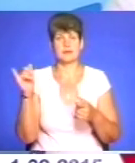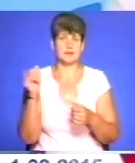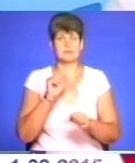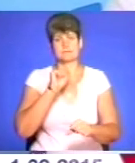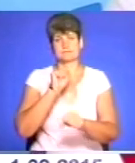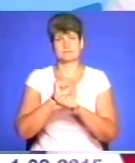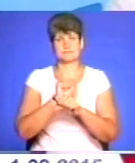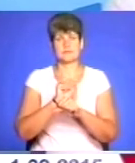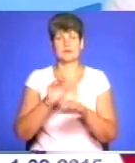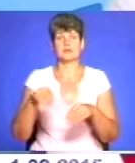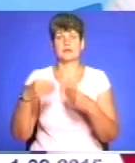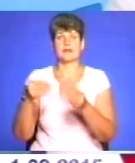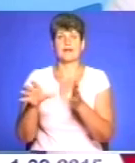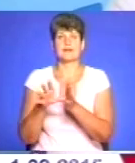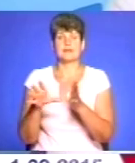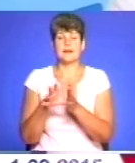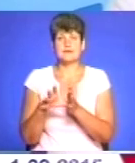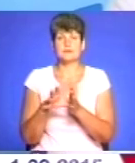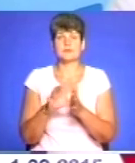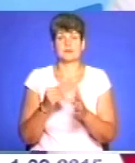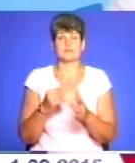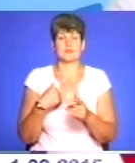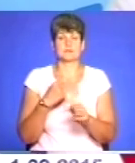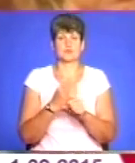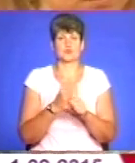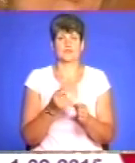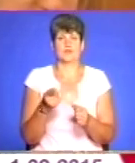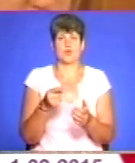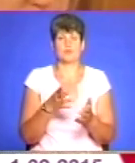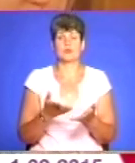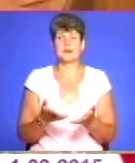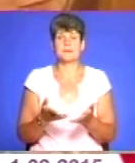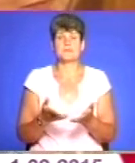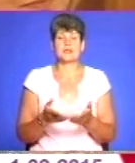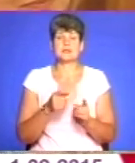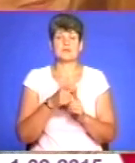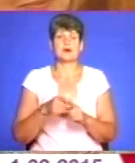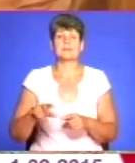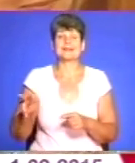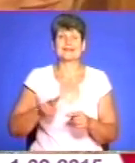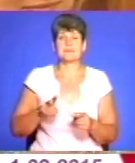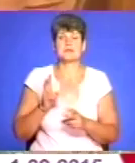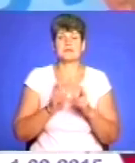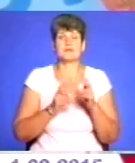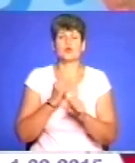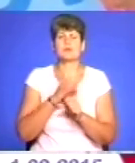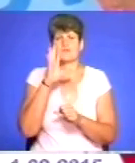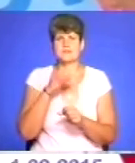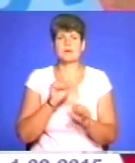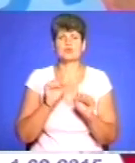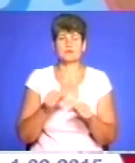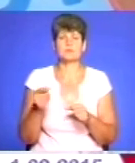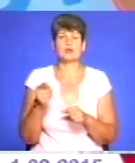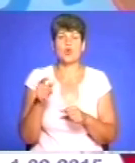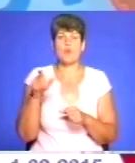припинили подачу електричної енергії на об'єкти, які в нас працюють по Тернополю. За словами директора підприємства, він робить усе можливе, щоби